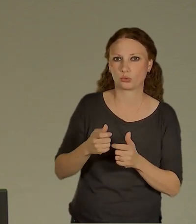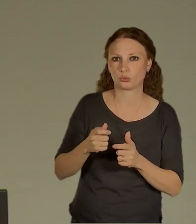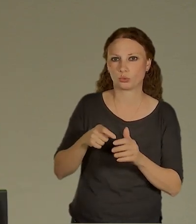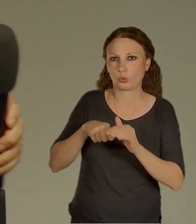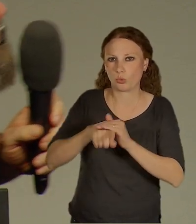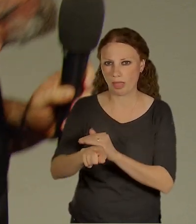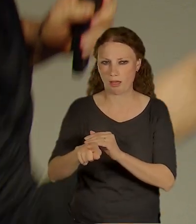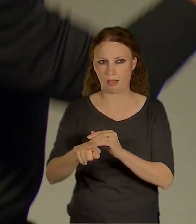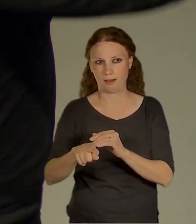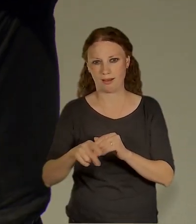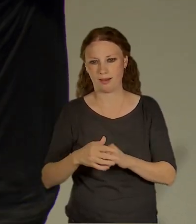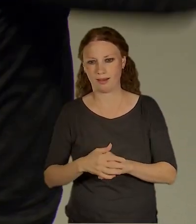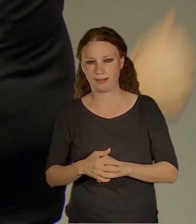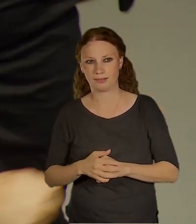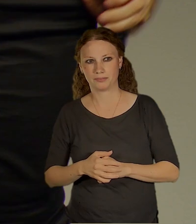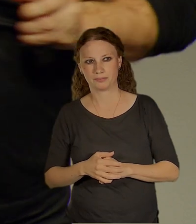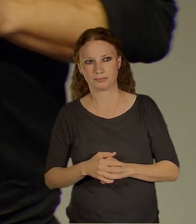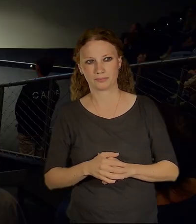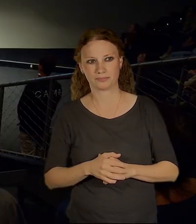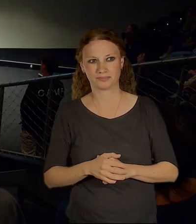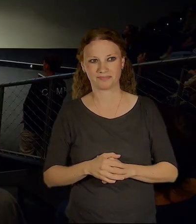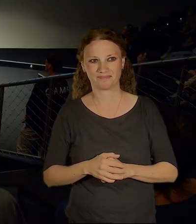respektovat. Tady, když se podíváte, tak...